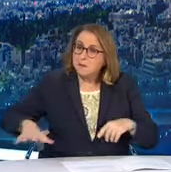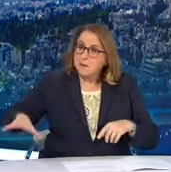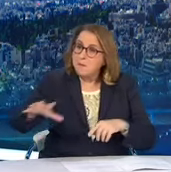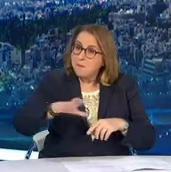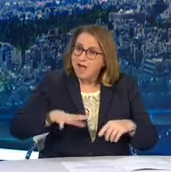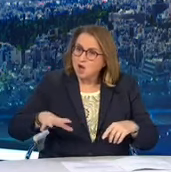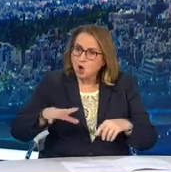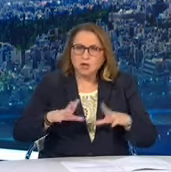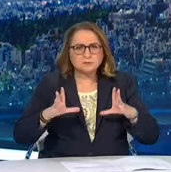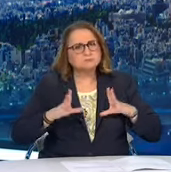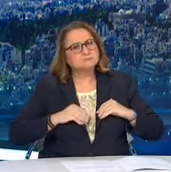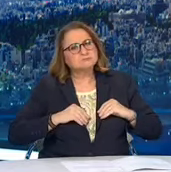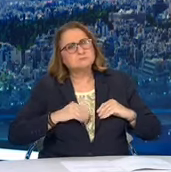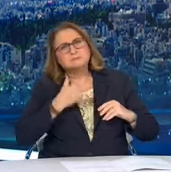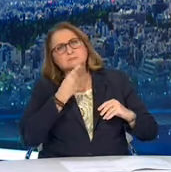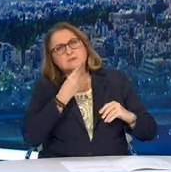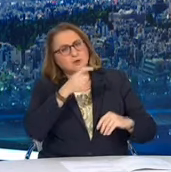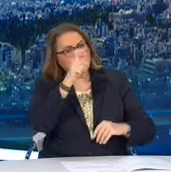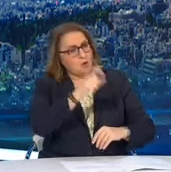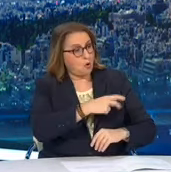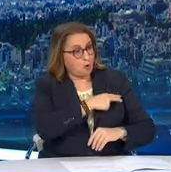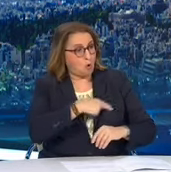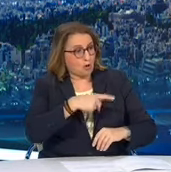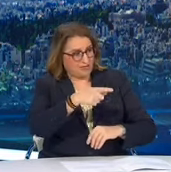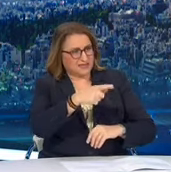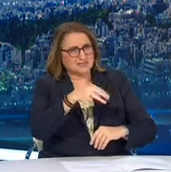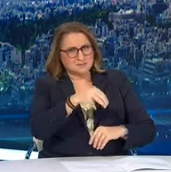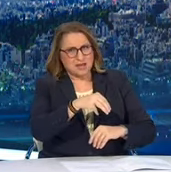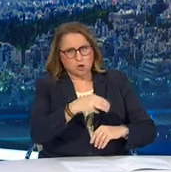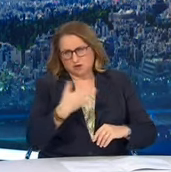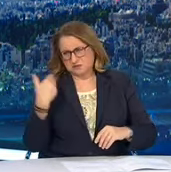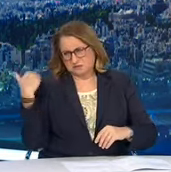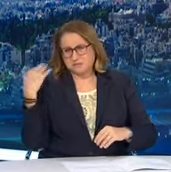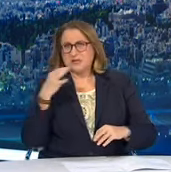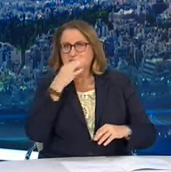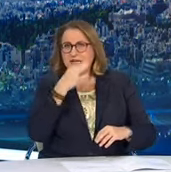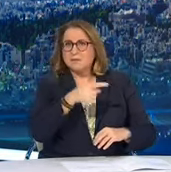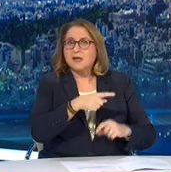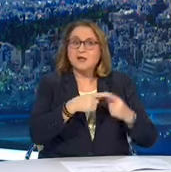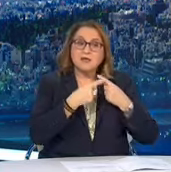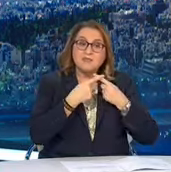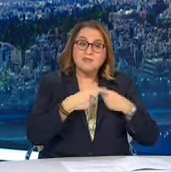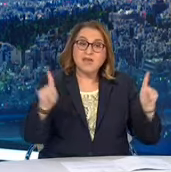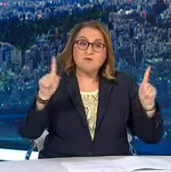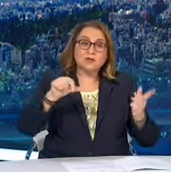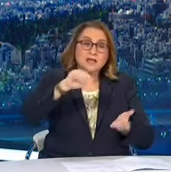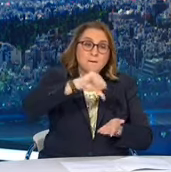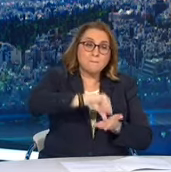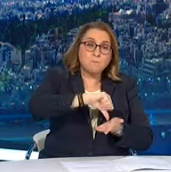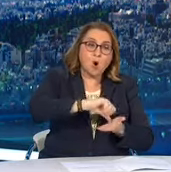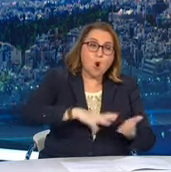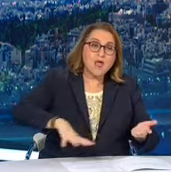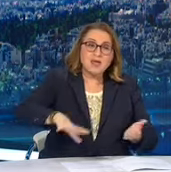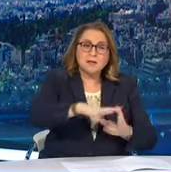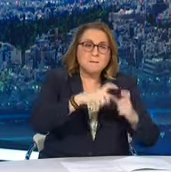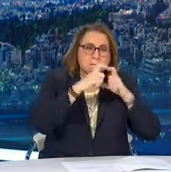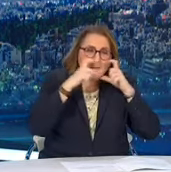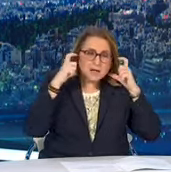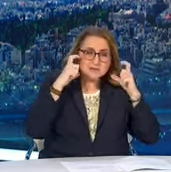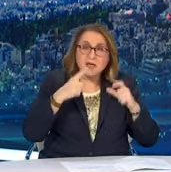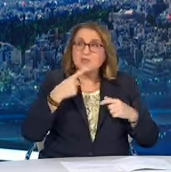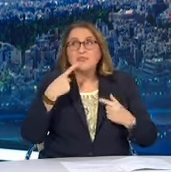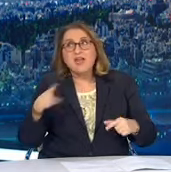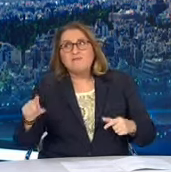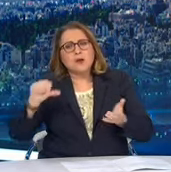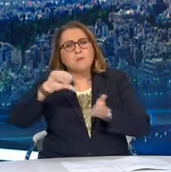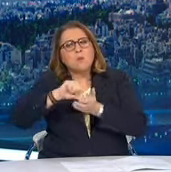Είχα ακούσει τον καθηγητή, τον κύριο Μαγιορκίνη, να λέει πριν από λίγες μέρες ότι αλλιώς δουλεύουν στις μητροπολιτικές περιοχές, μεγάλες αστικές περιοχές, αλλιώς δουλεύουν